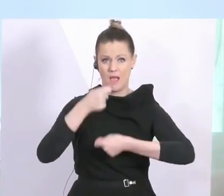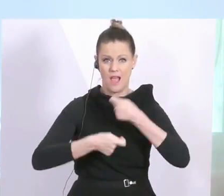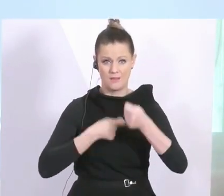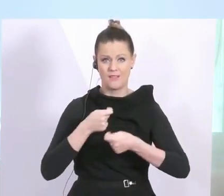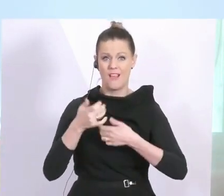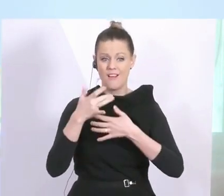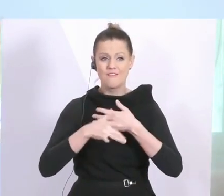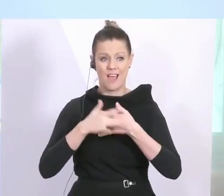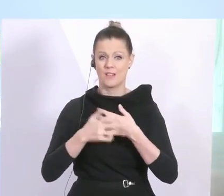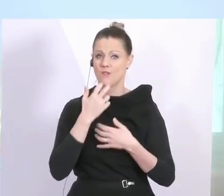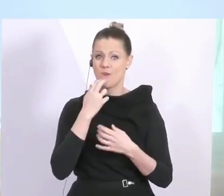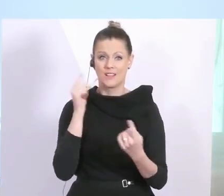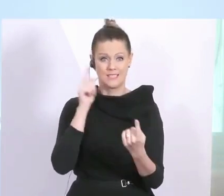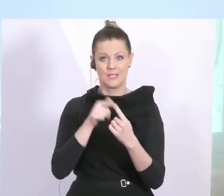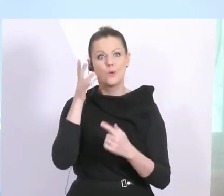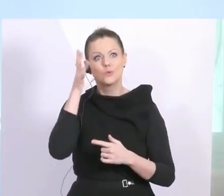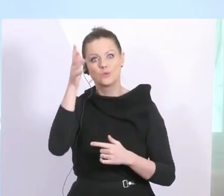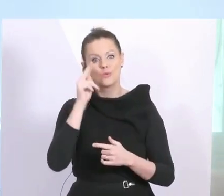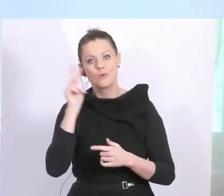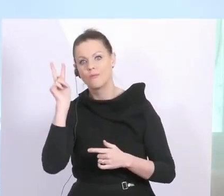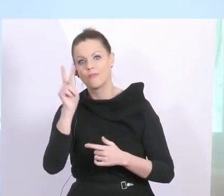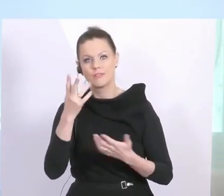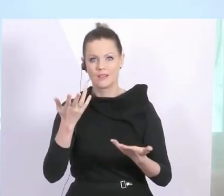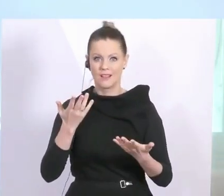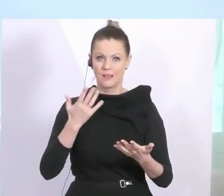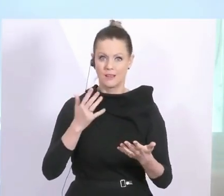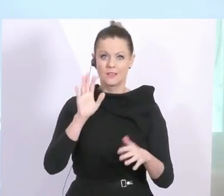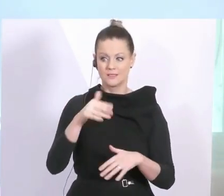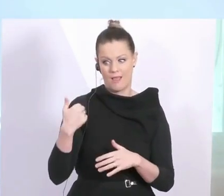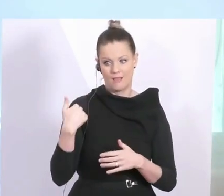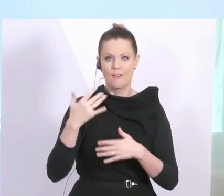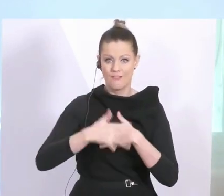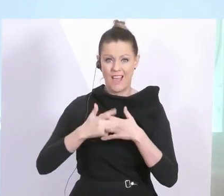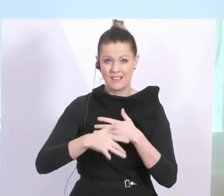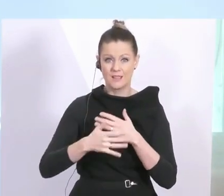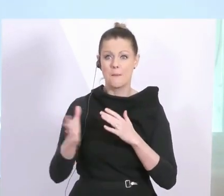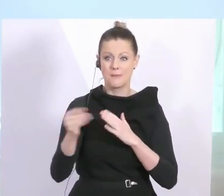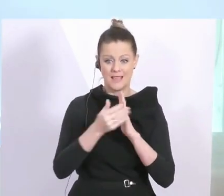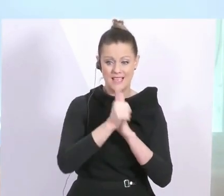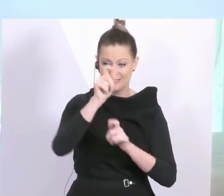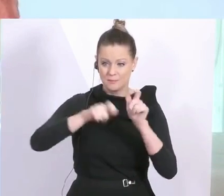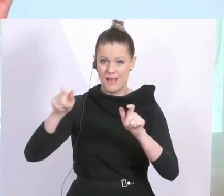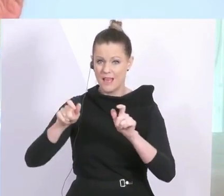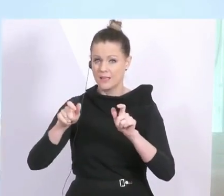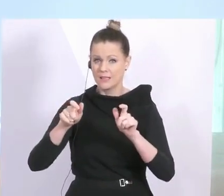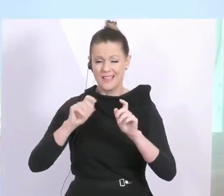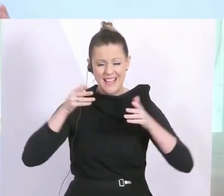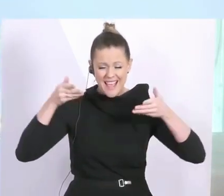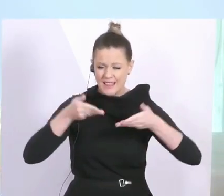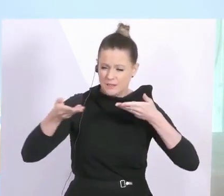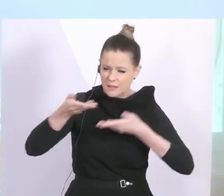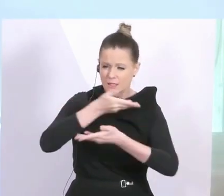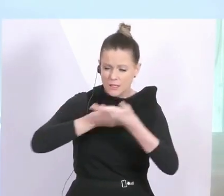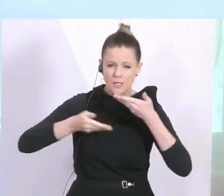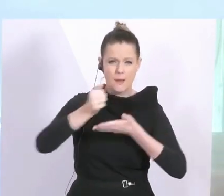Zukunft blicken, uns seit Freitag intensiv beschäftigt mit den Expertinnen und Experten, sei es medizinischen